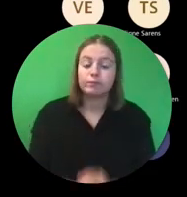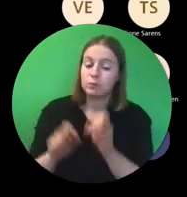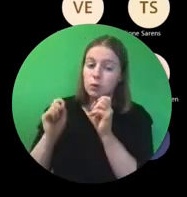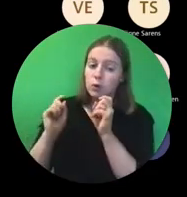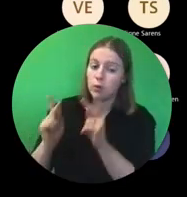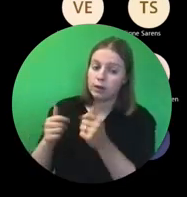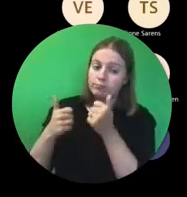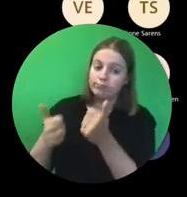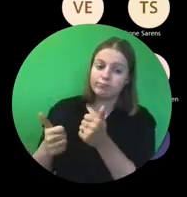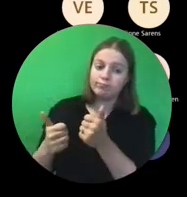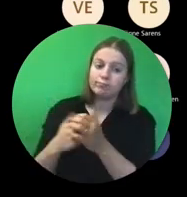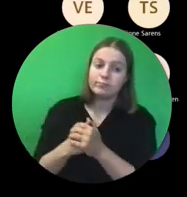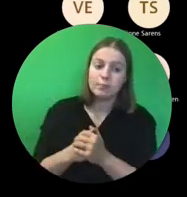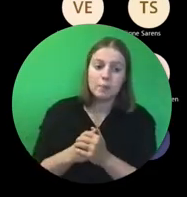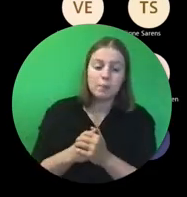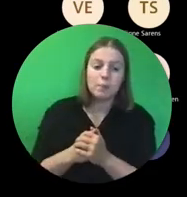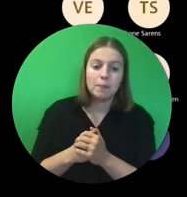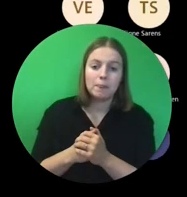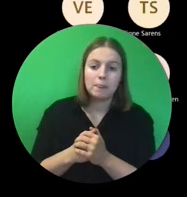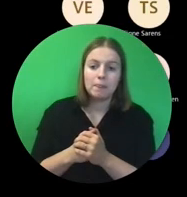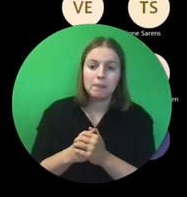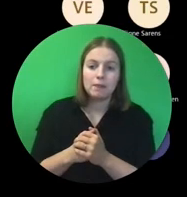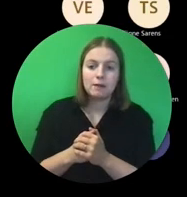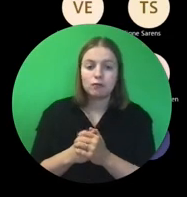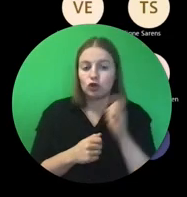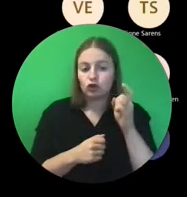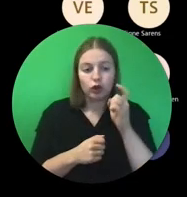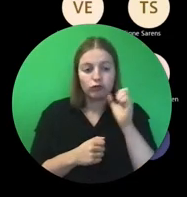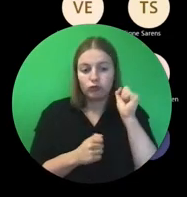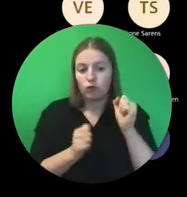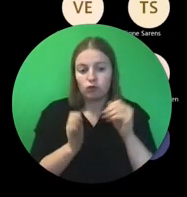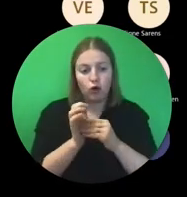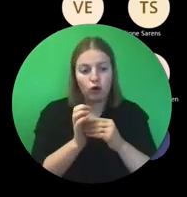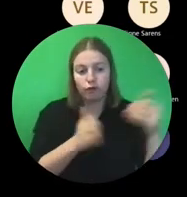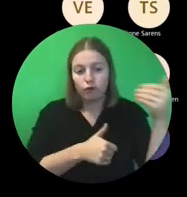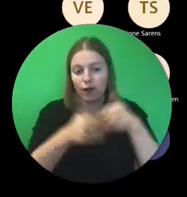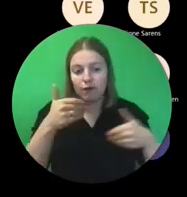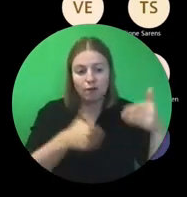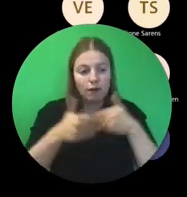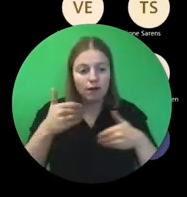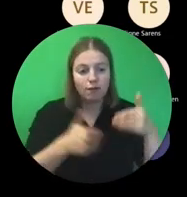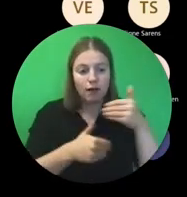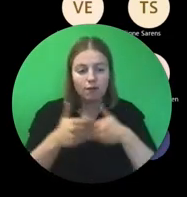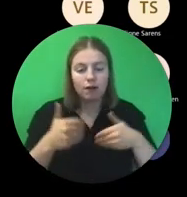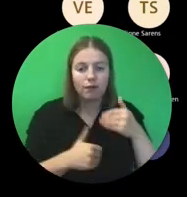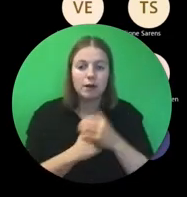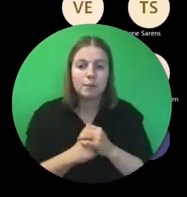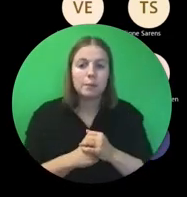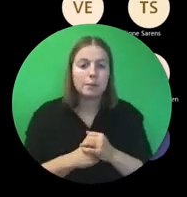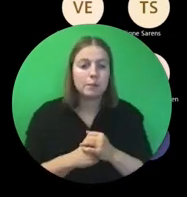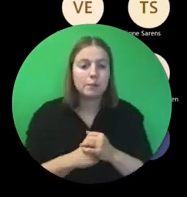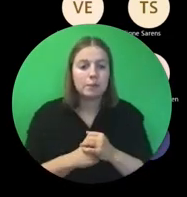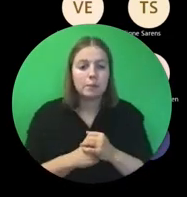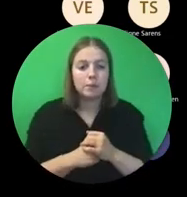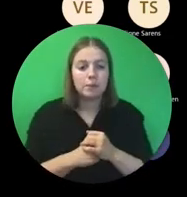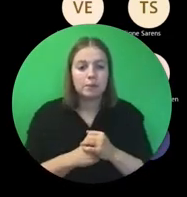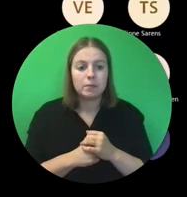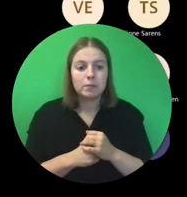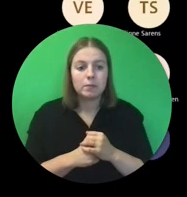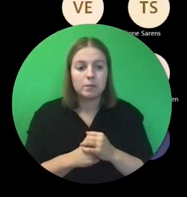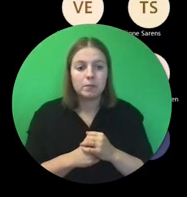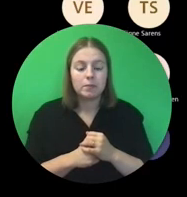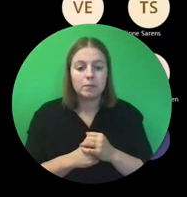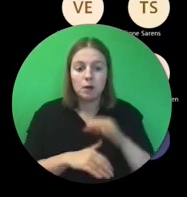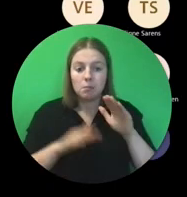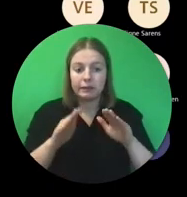Oké, goed. Er komt nog ruime gelegenheid tot vraagstelling. Hou je ook niet in. Ook al gaan we misschien niet